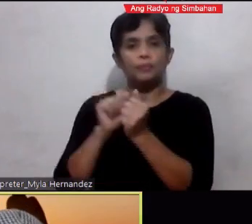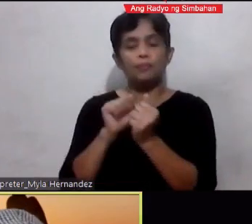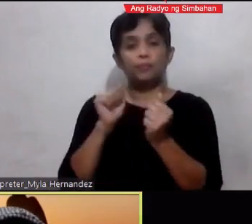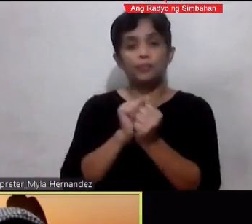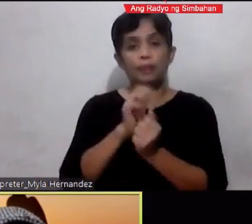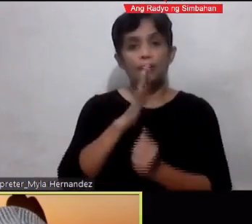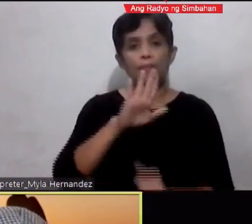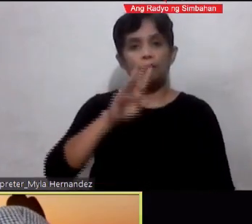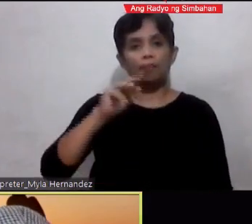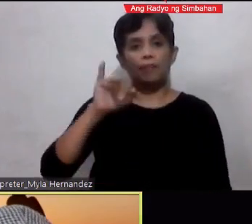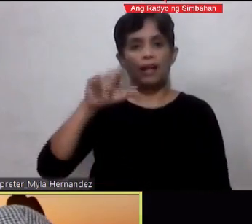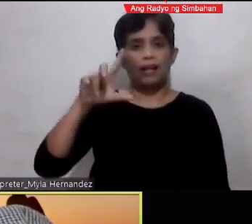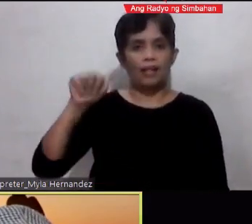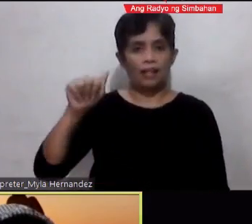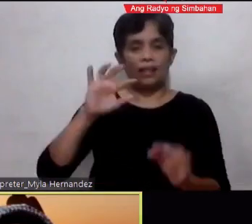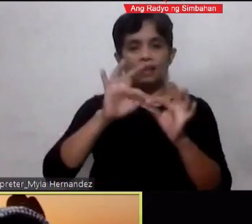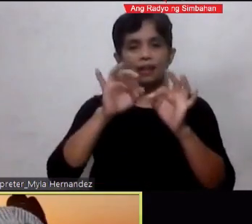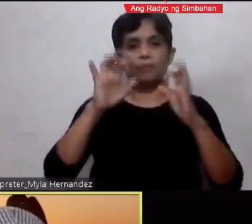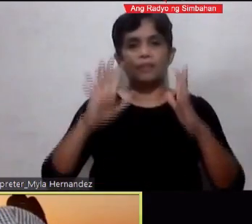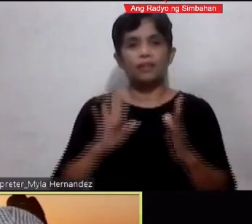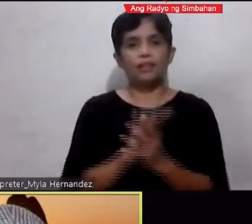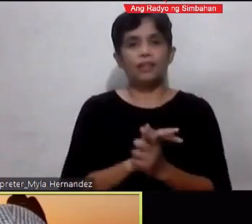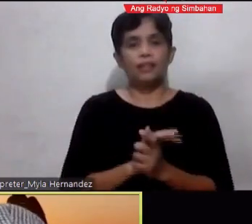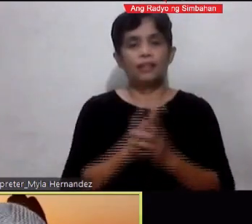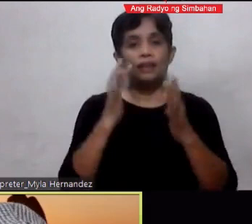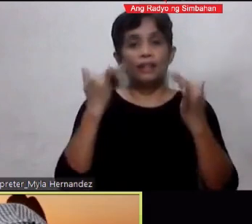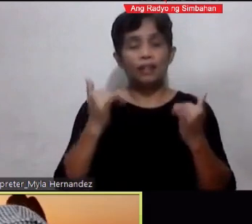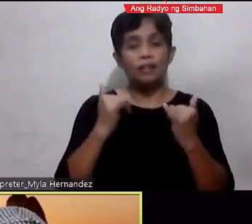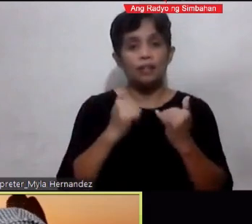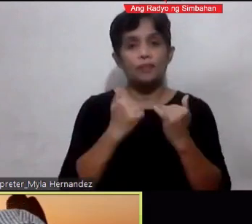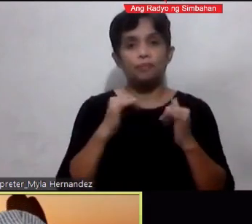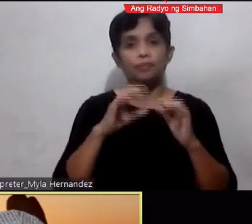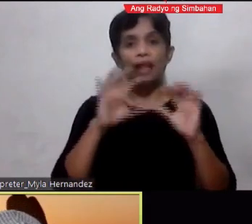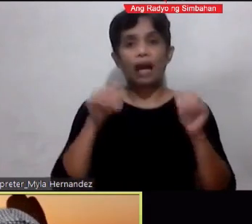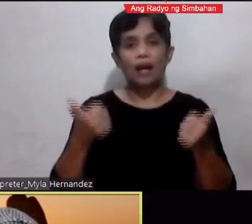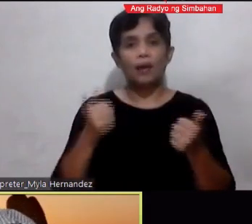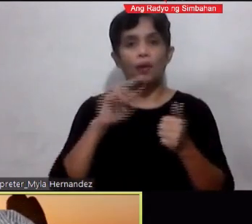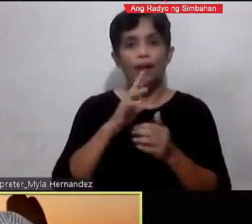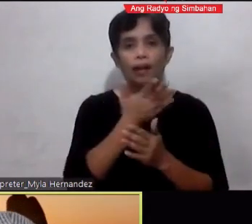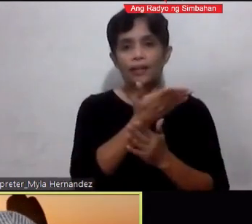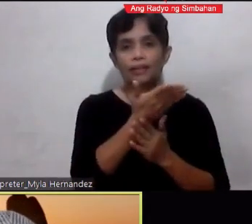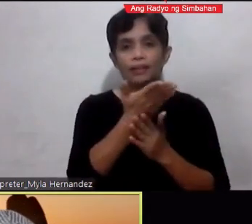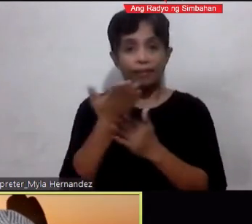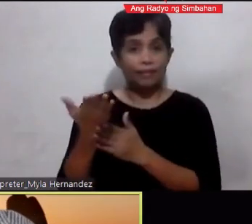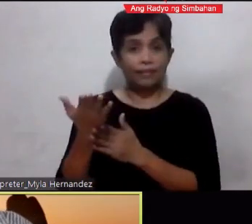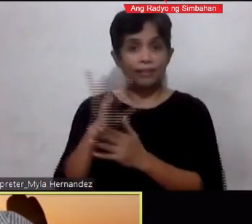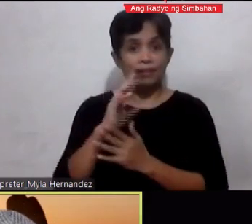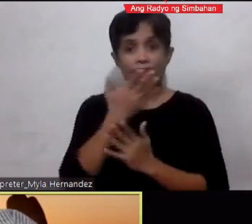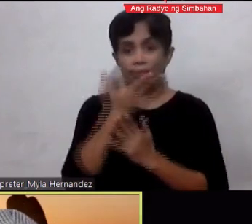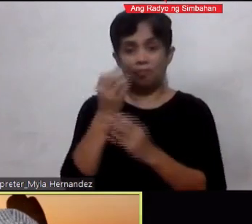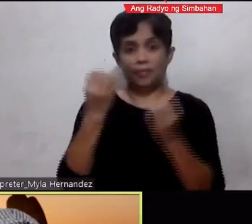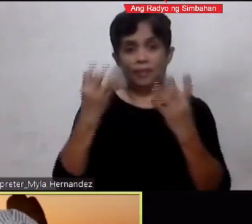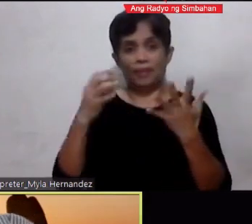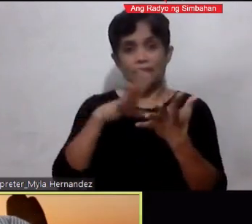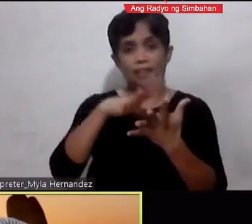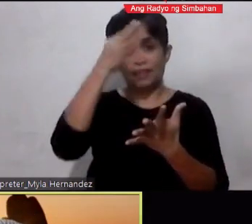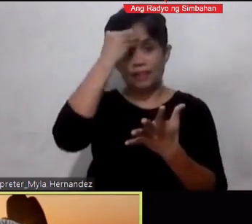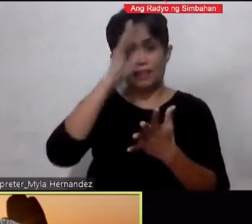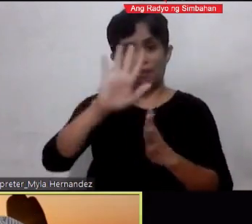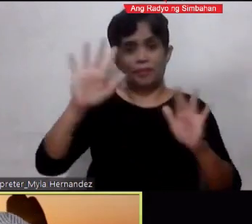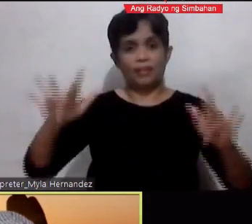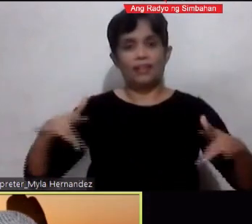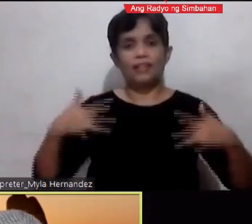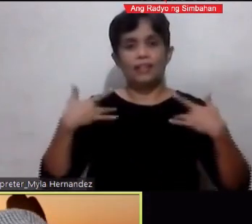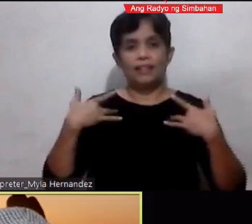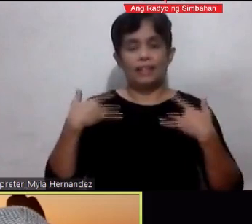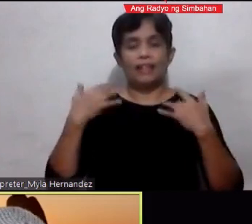Hernandez Ang ating Interpreter Ako Kumustayin po namin kayo Narami na po ba Kay mga natutunan Sa inyong buhay Balikan